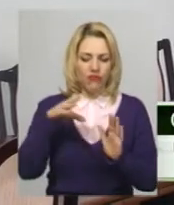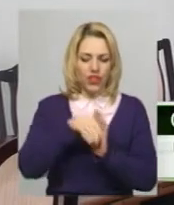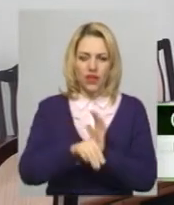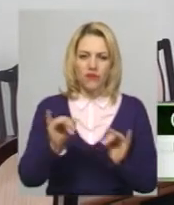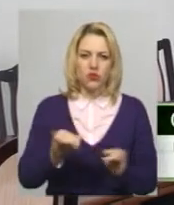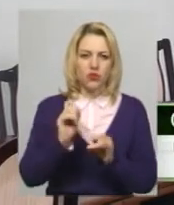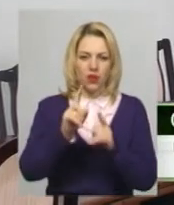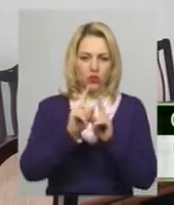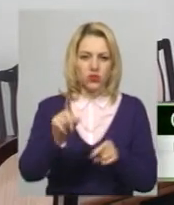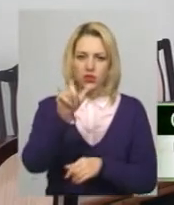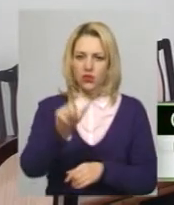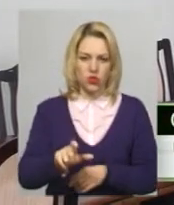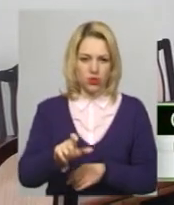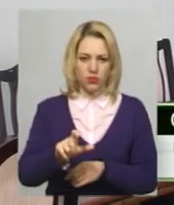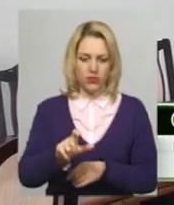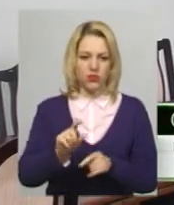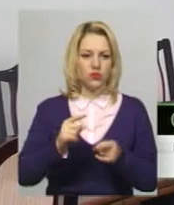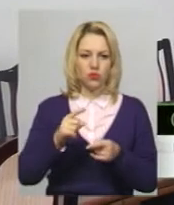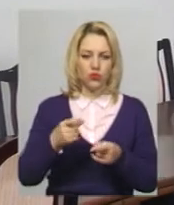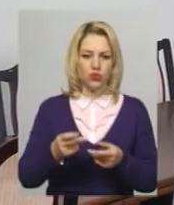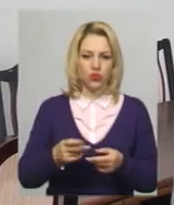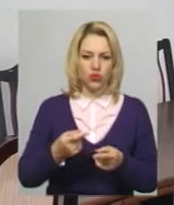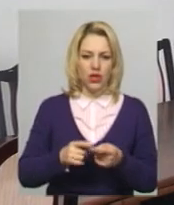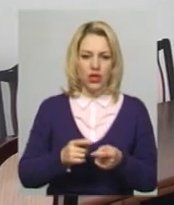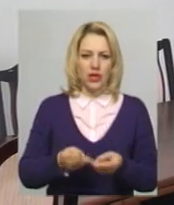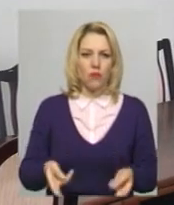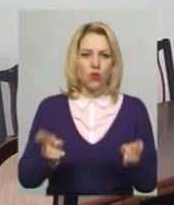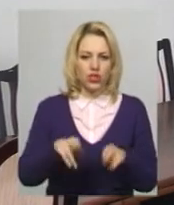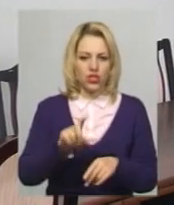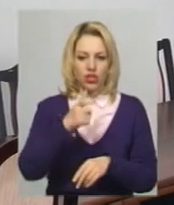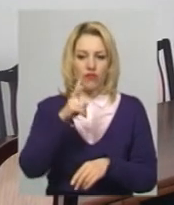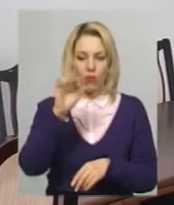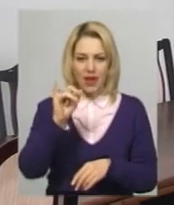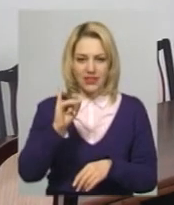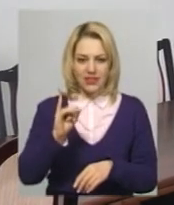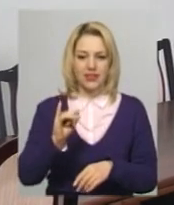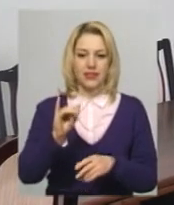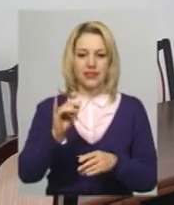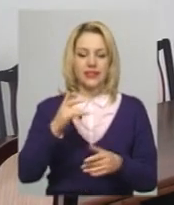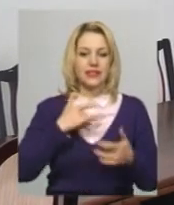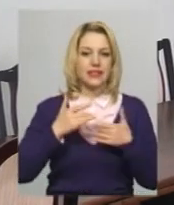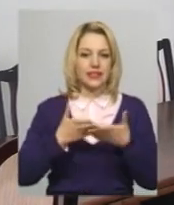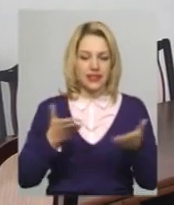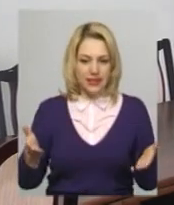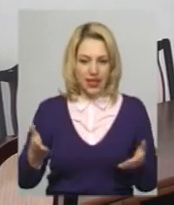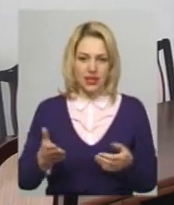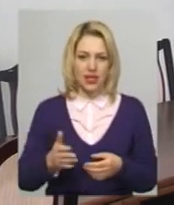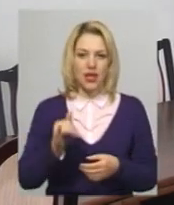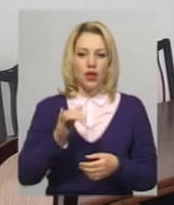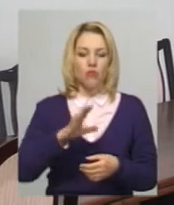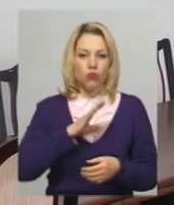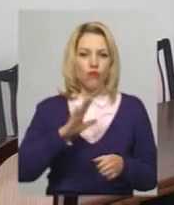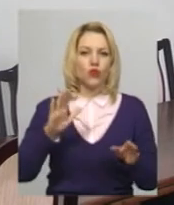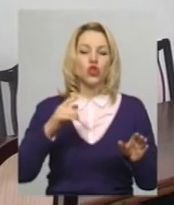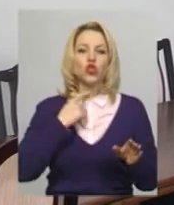особистість, тому що полишити європейські сцени, маючи таку гарну кар'єру опорного співака, будучи солістом Парижської опери